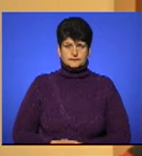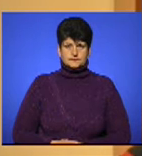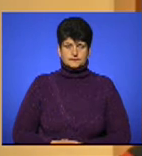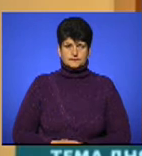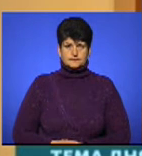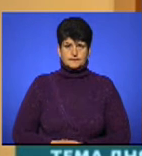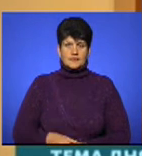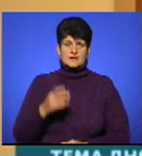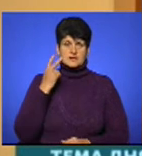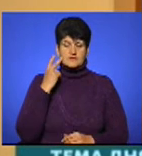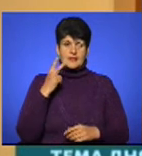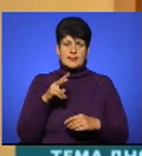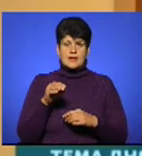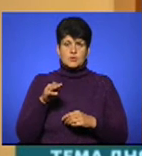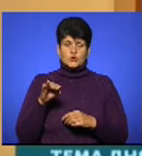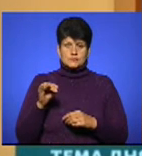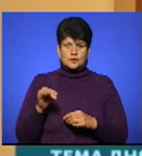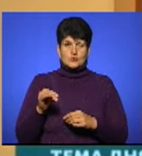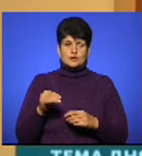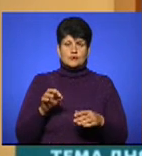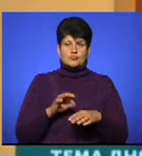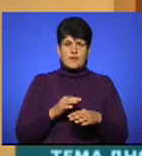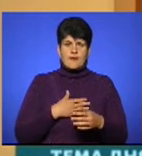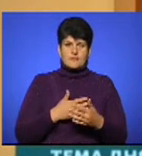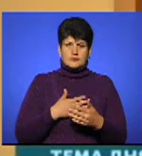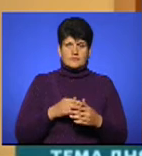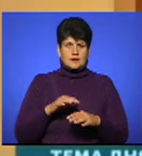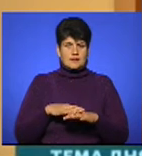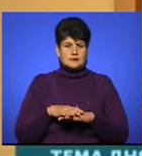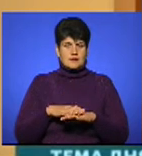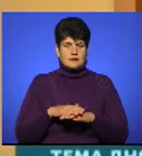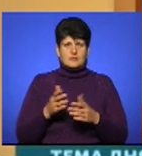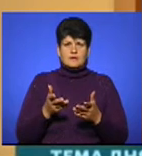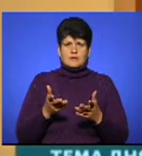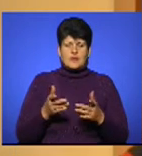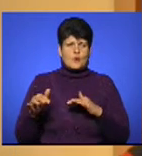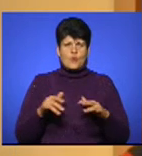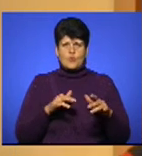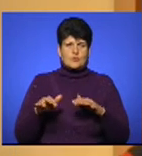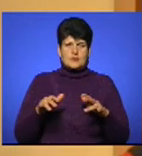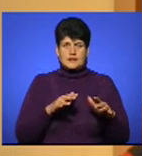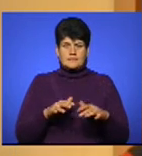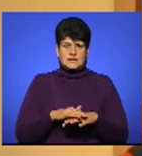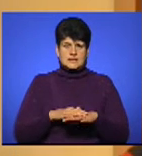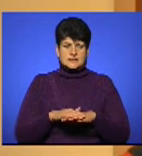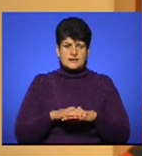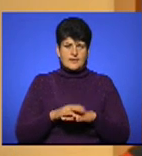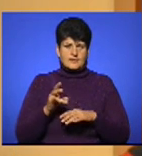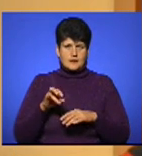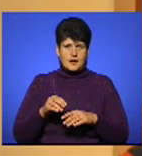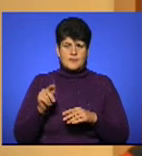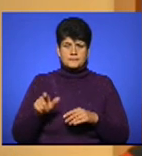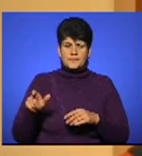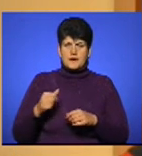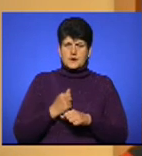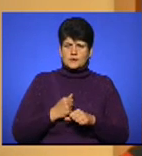Зазвичай лептоспірозом хворіє активне населення, те, яке рухливе населення, яке працююче,